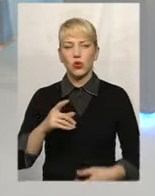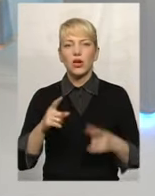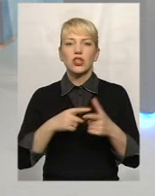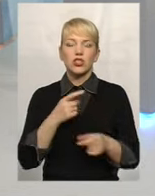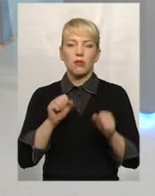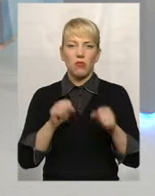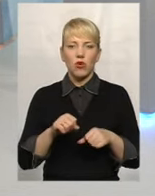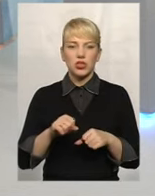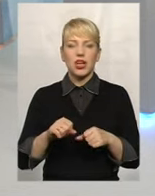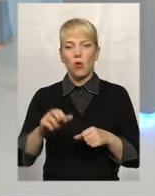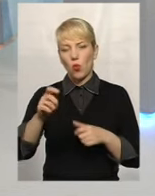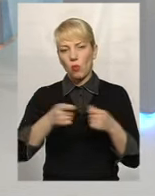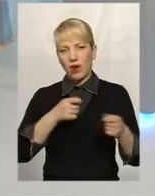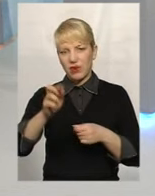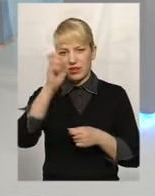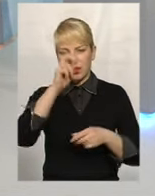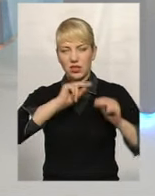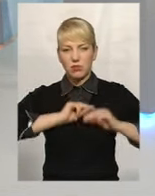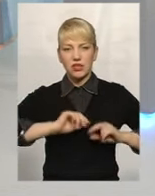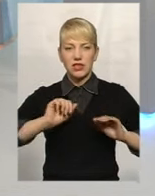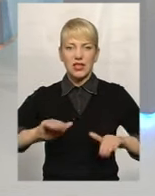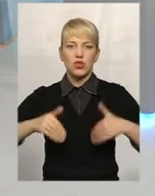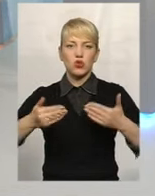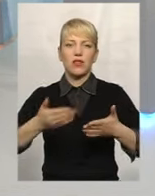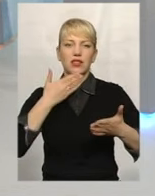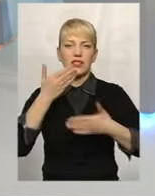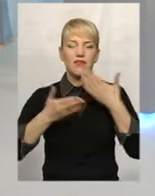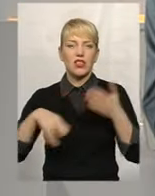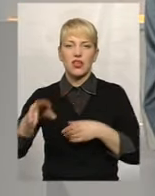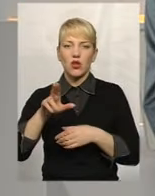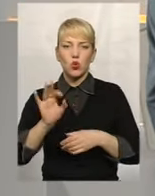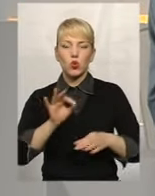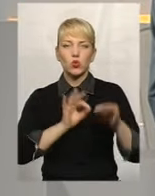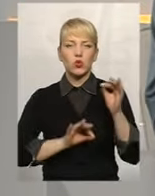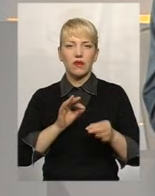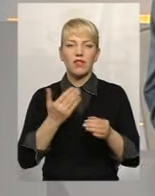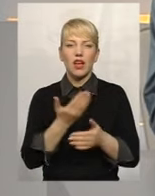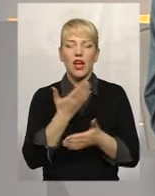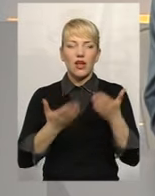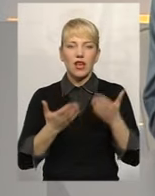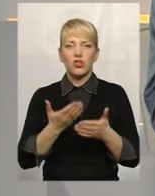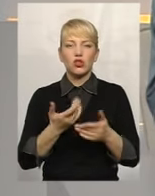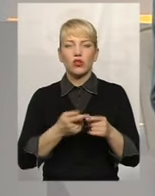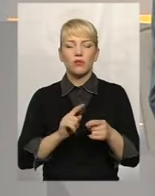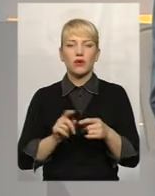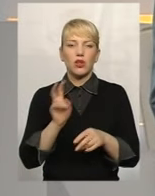управління Держпраці ініціювати звернення до судів, якщо вони фіксують, приходячи на перевірку, фіксують